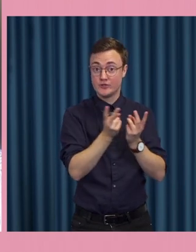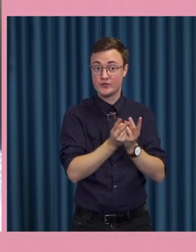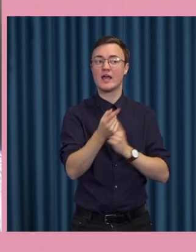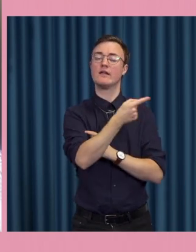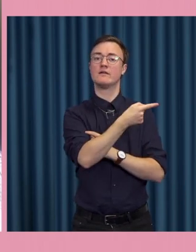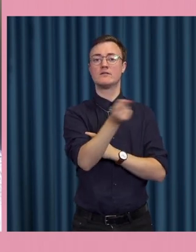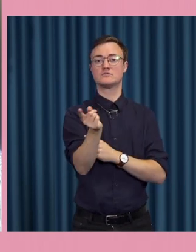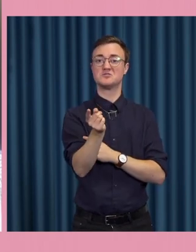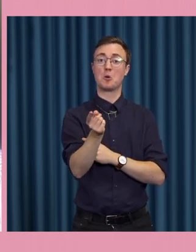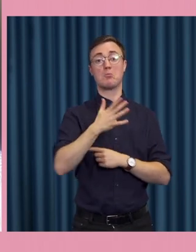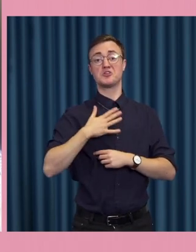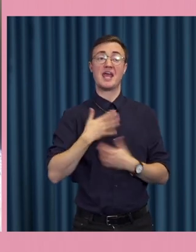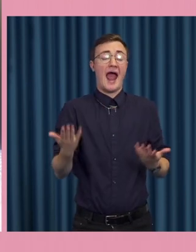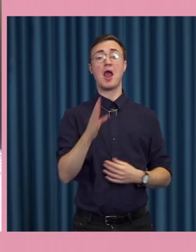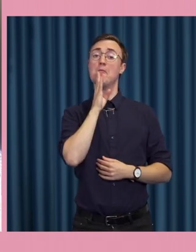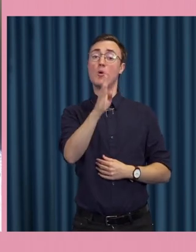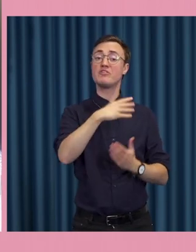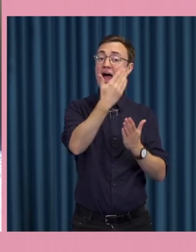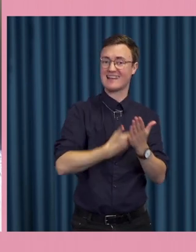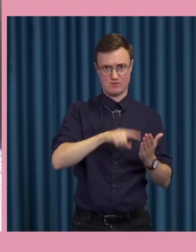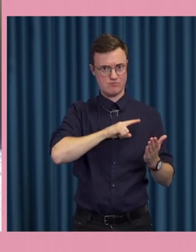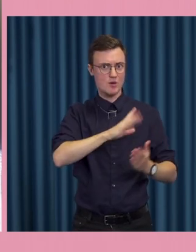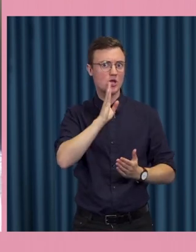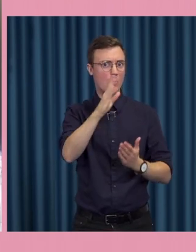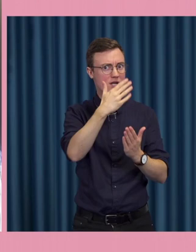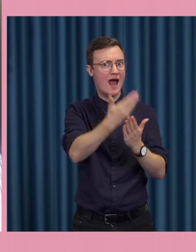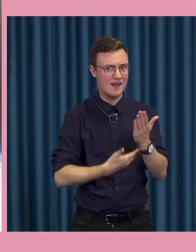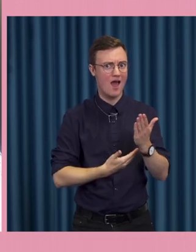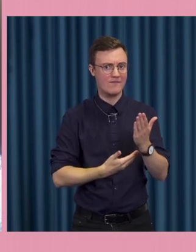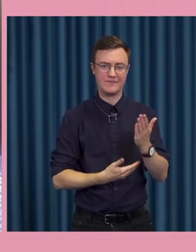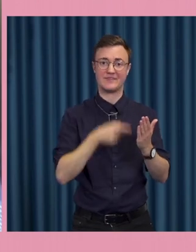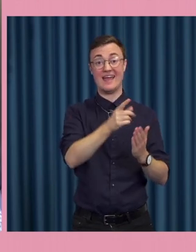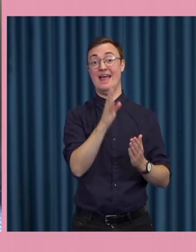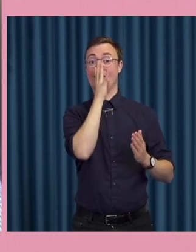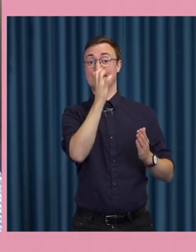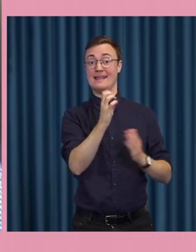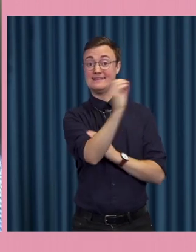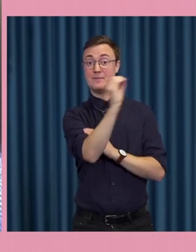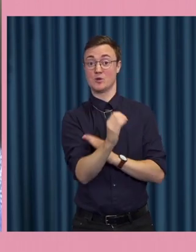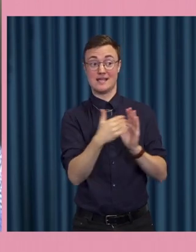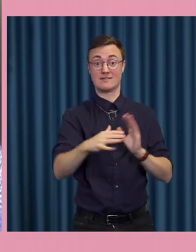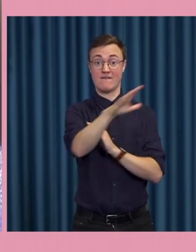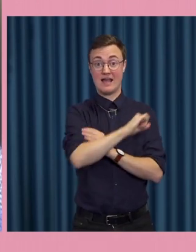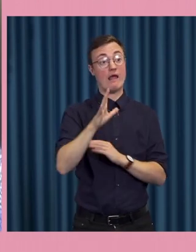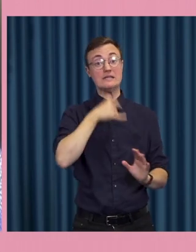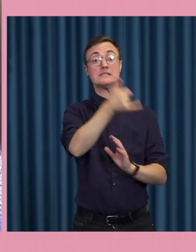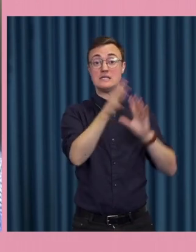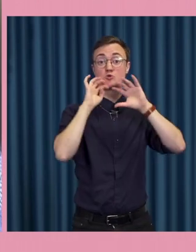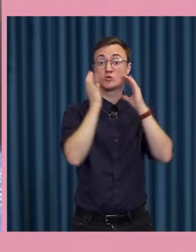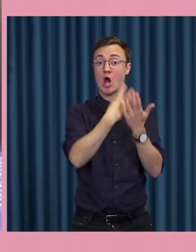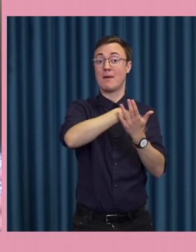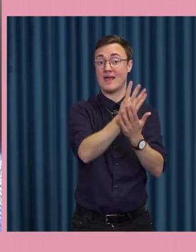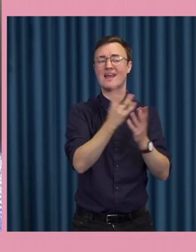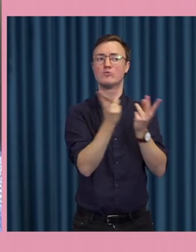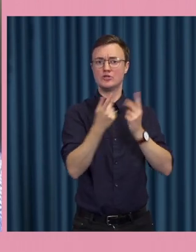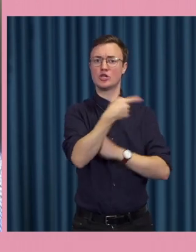eftersom det är ett modernt land väldigt modernt land och som sagt det är över 90% av alla följer på sociala medier så